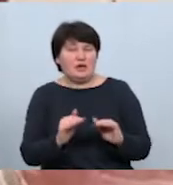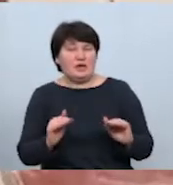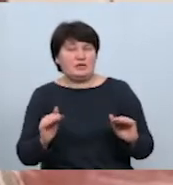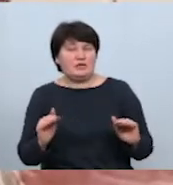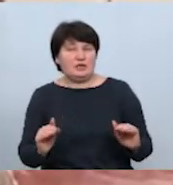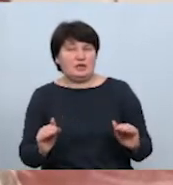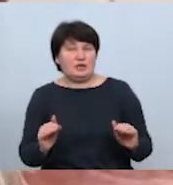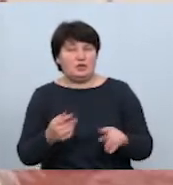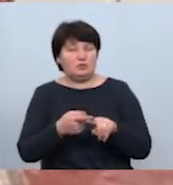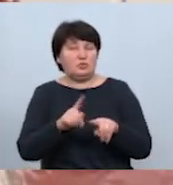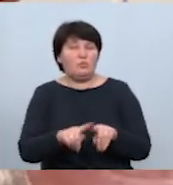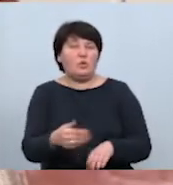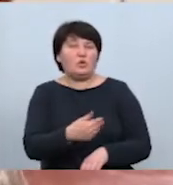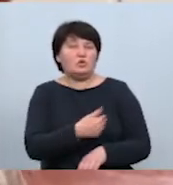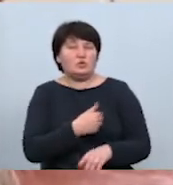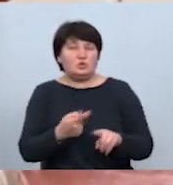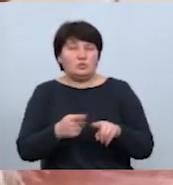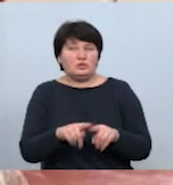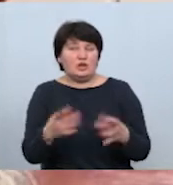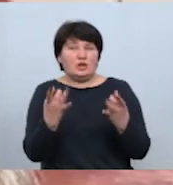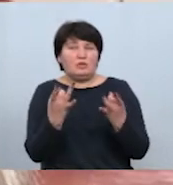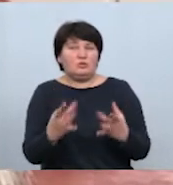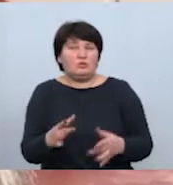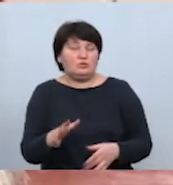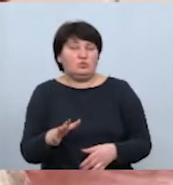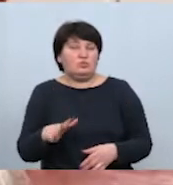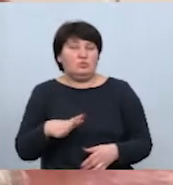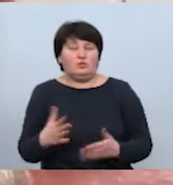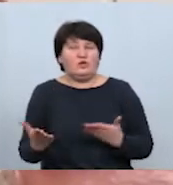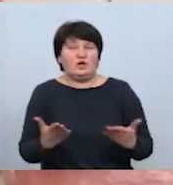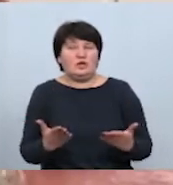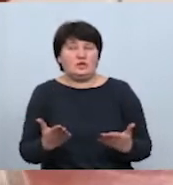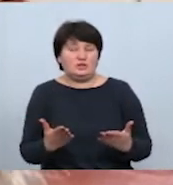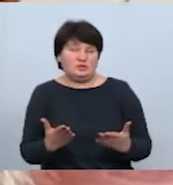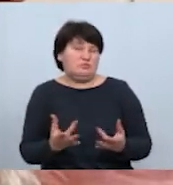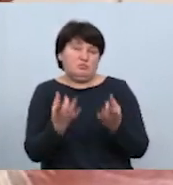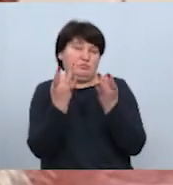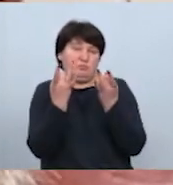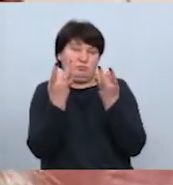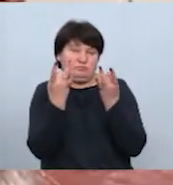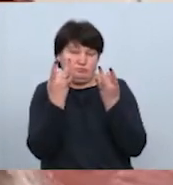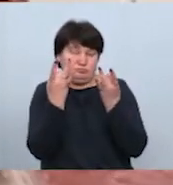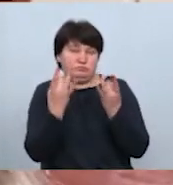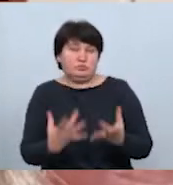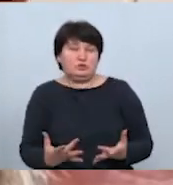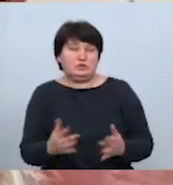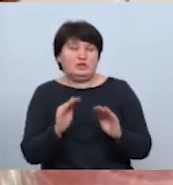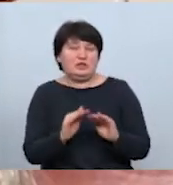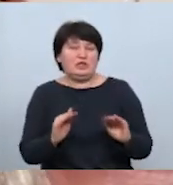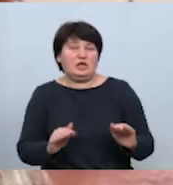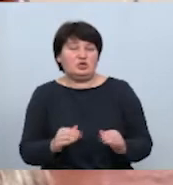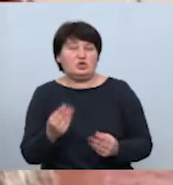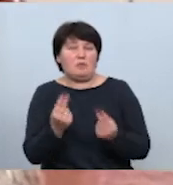Тому хотілося, щоб це не був звичайний якийсь такий банальний, звичайний дитячий майданчик,